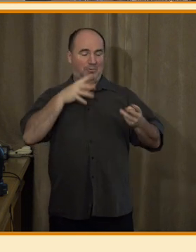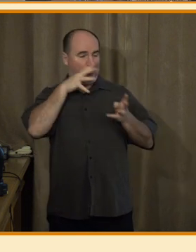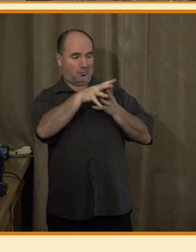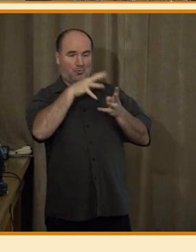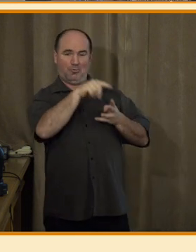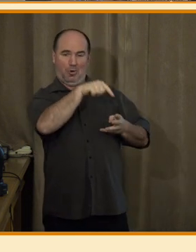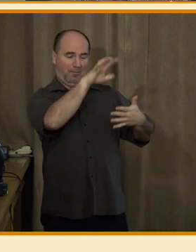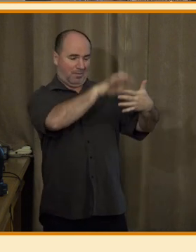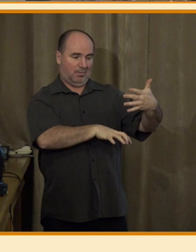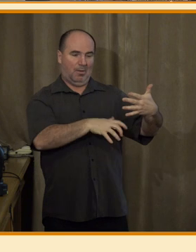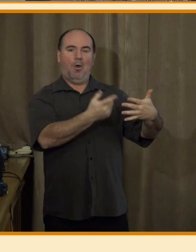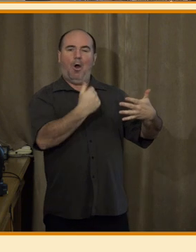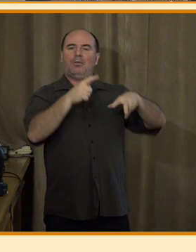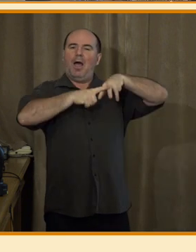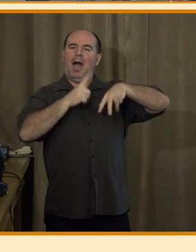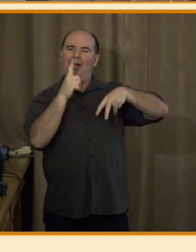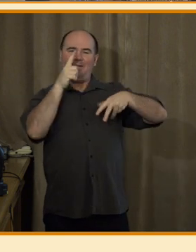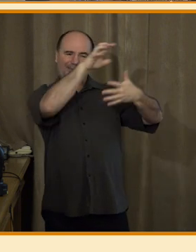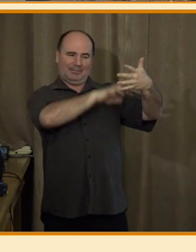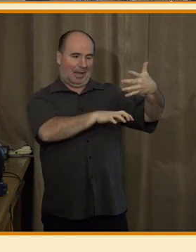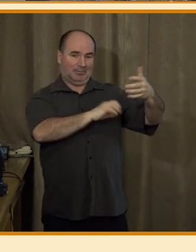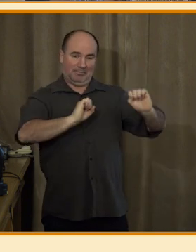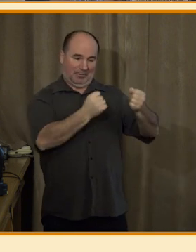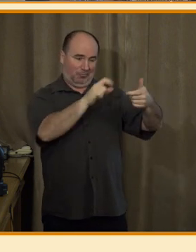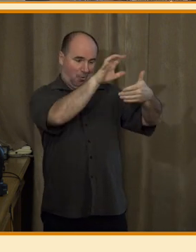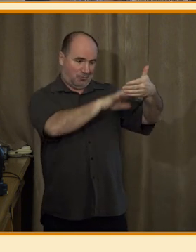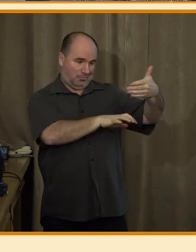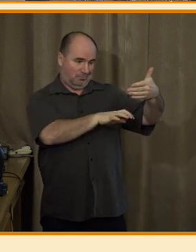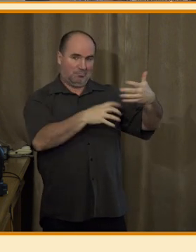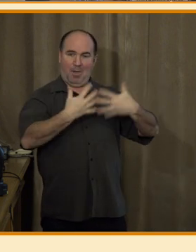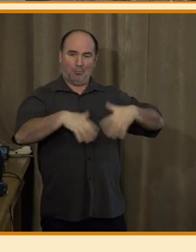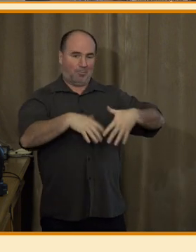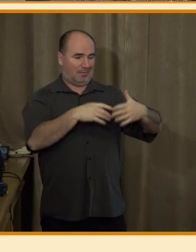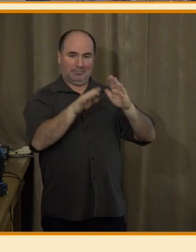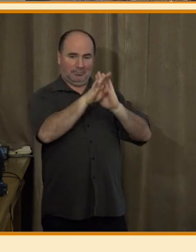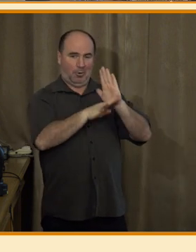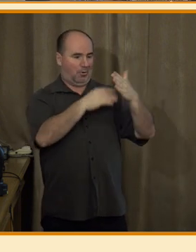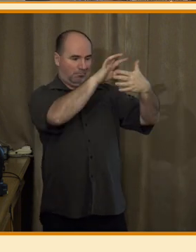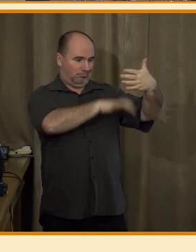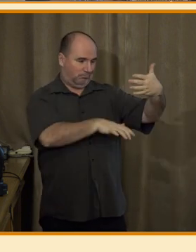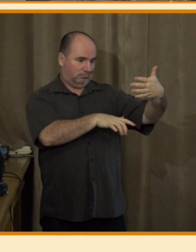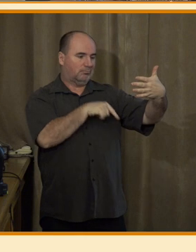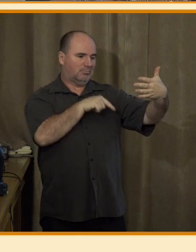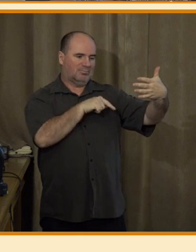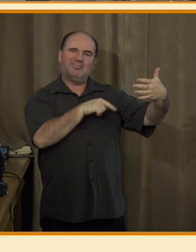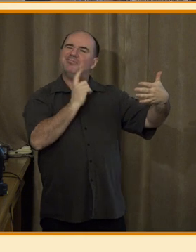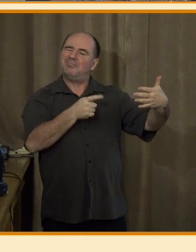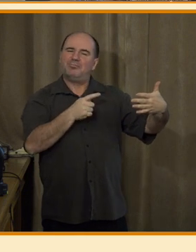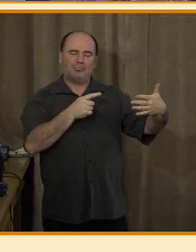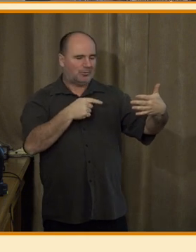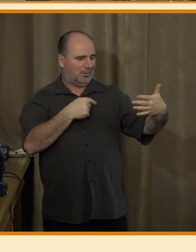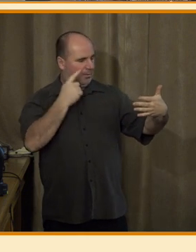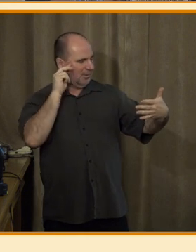kontrolovali a dávali si větší pozor na to, jakým způsobem tyto nástroje